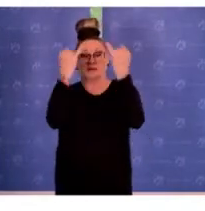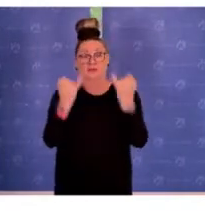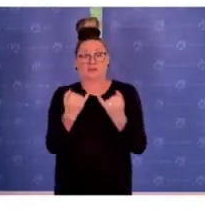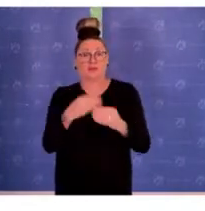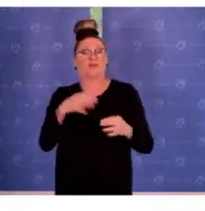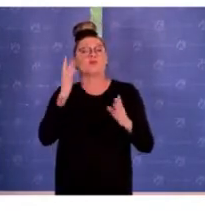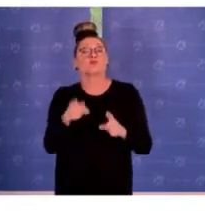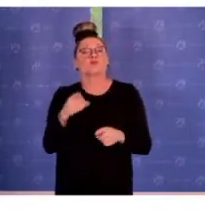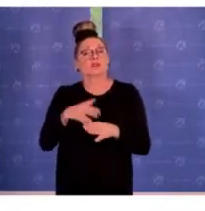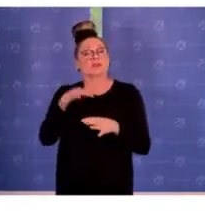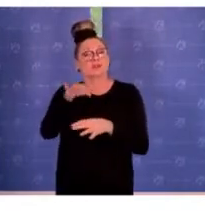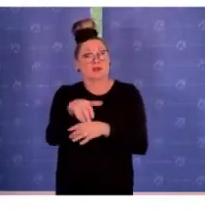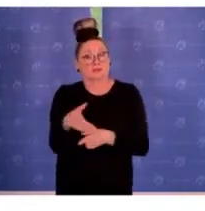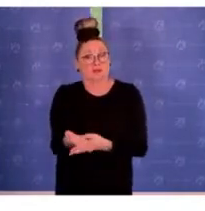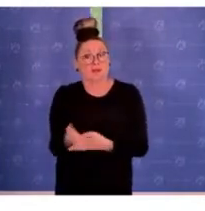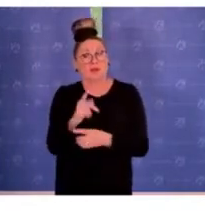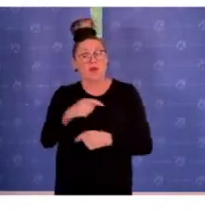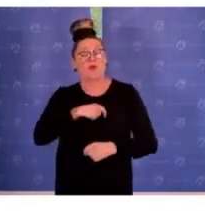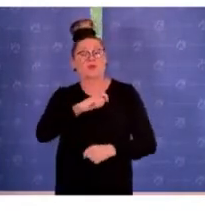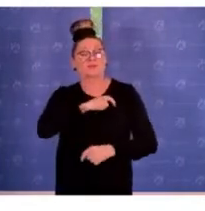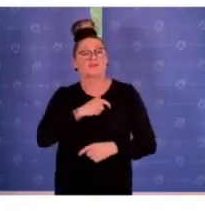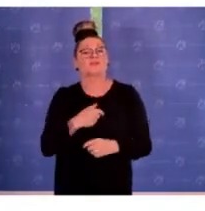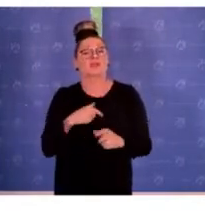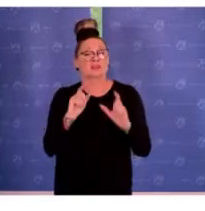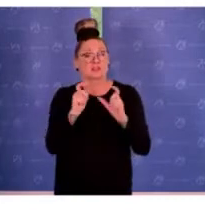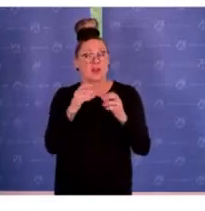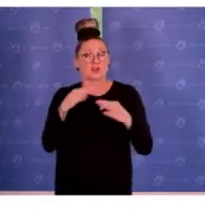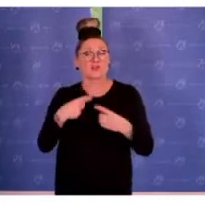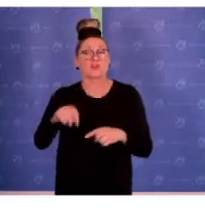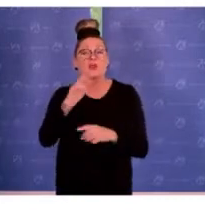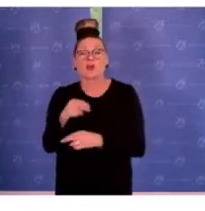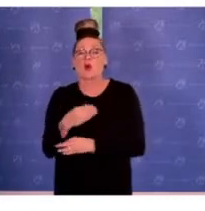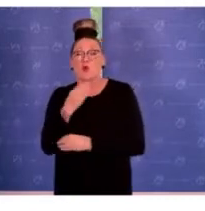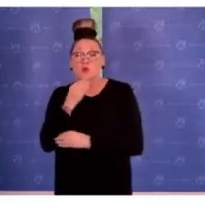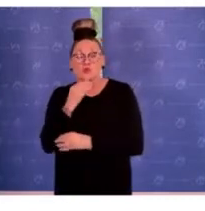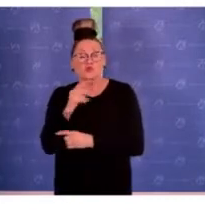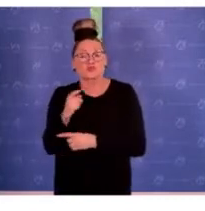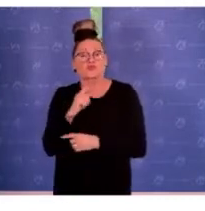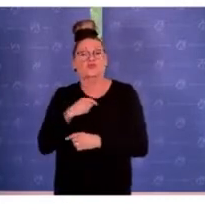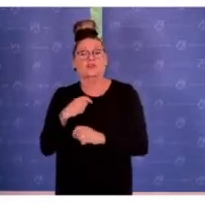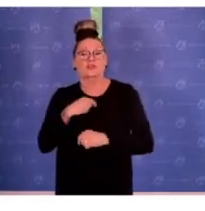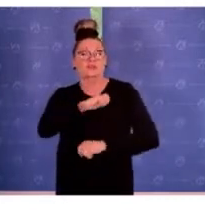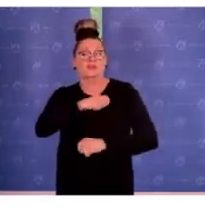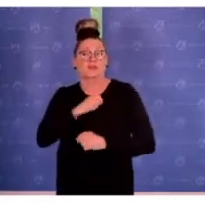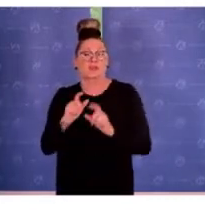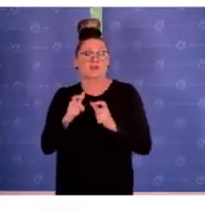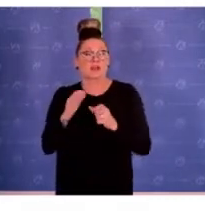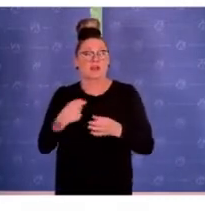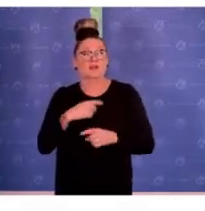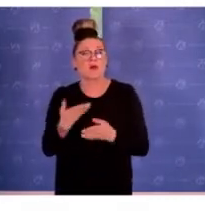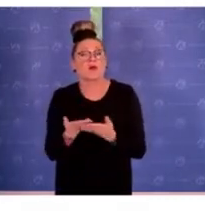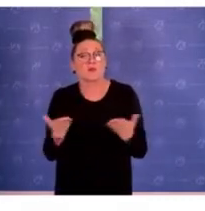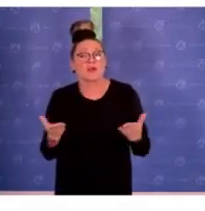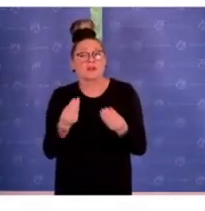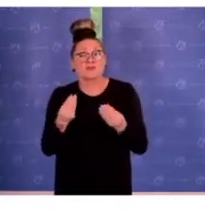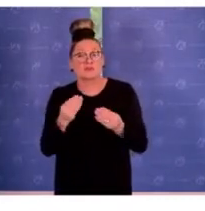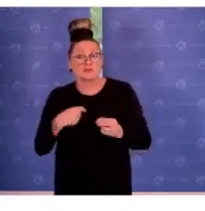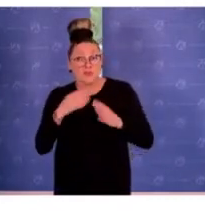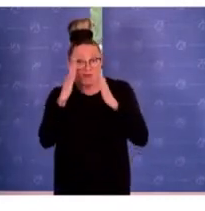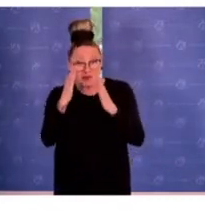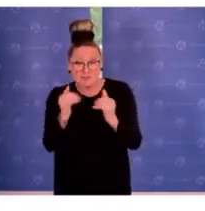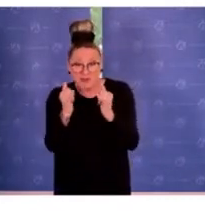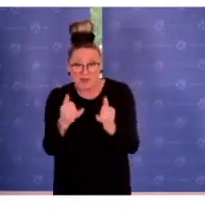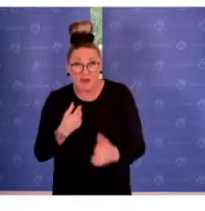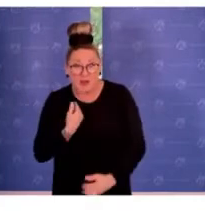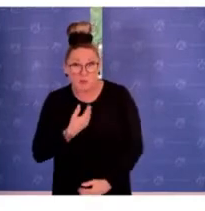aus der Zivilgesellschaft, im Allgemeinen, aber auch gerade aus einer jüdischen Zivilgesellschaft, immer wieder in Frage steht, mit